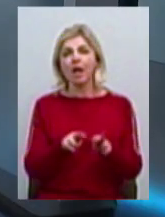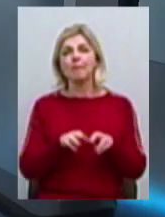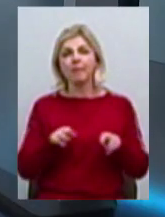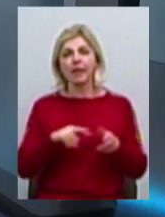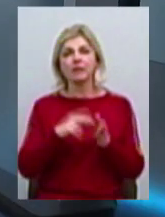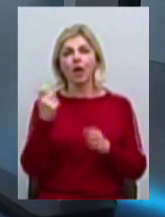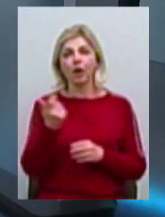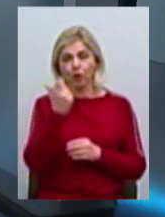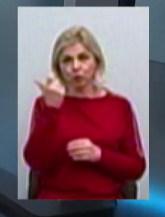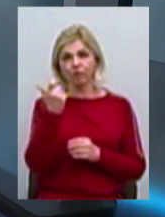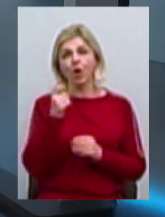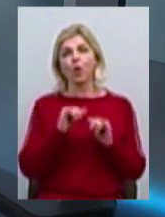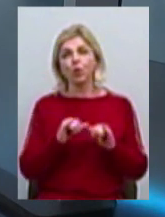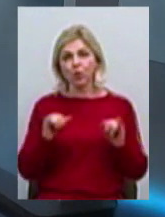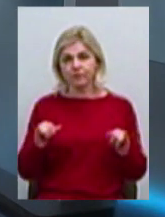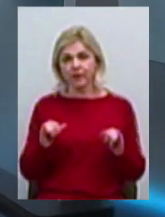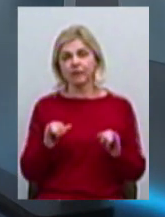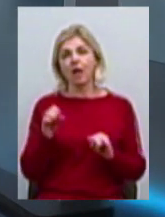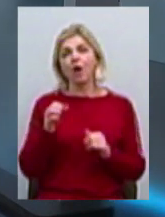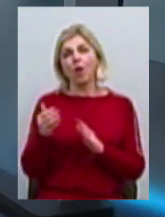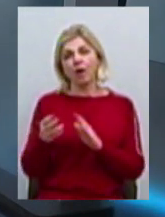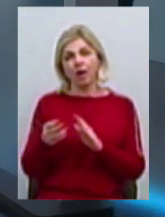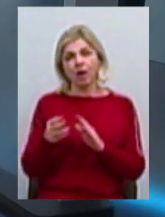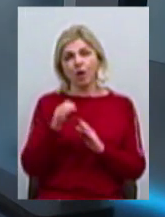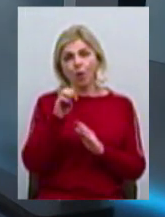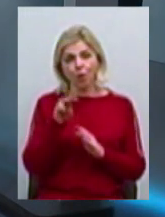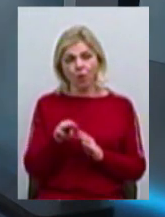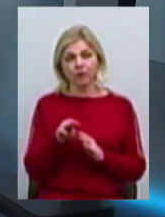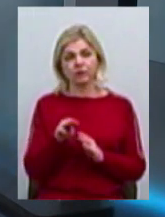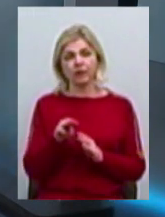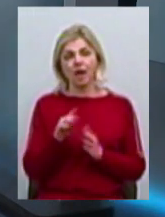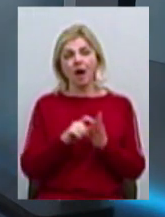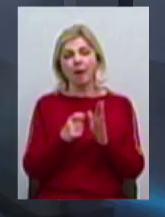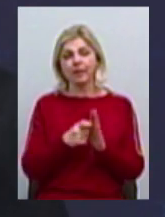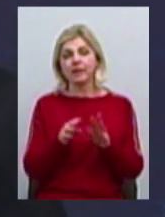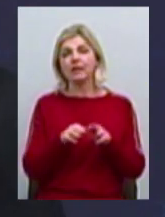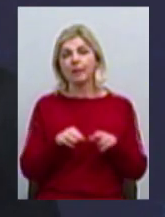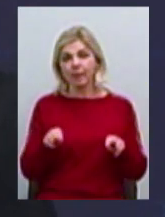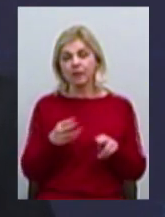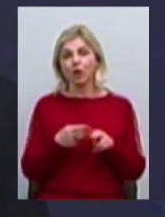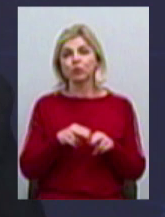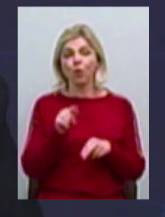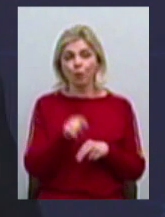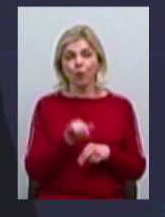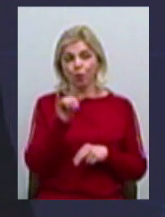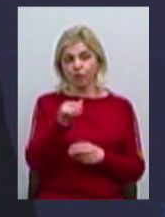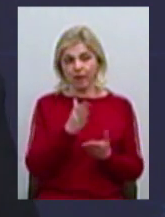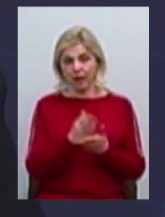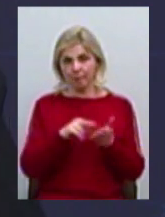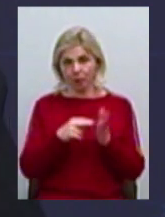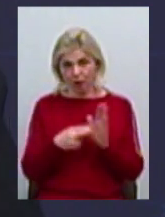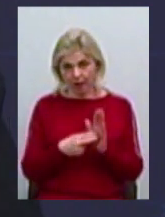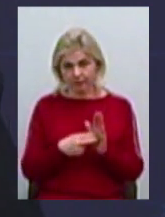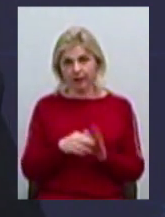створеним Кабінетом міністрів для надання фінансової підтримки суб'єктів господарювання різних форм власності. Тому, якщо у вас є проєкт в сфері